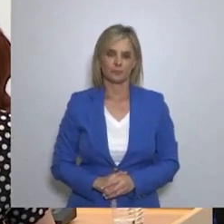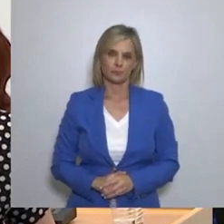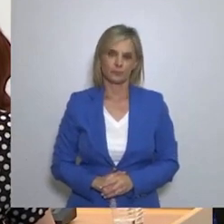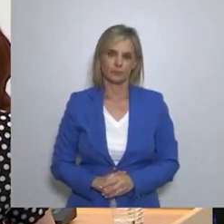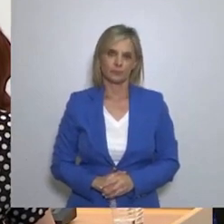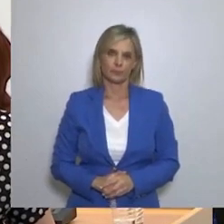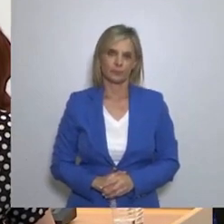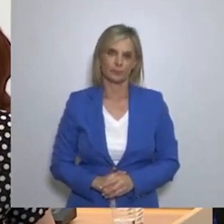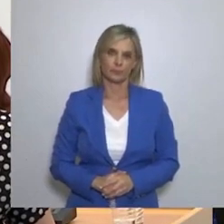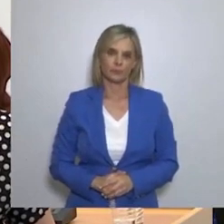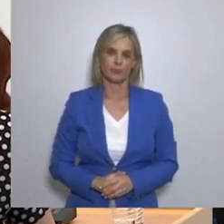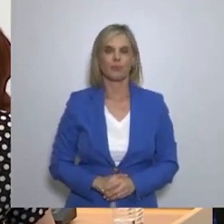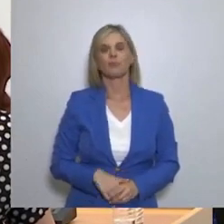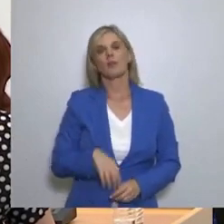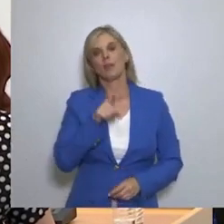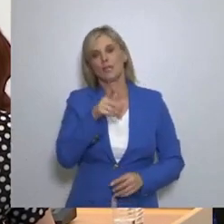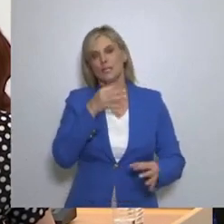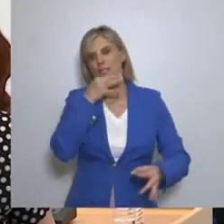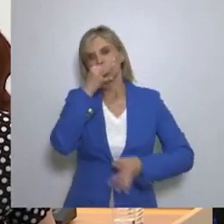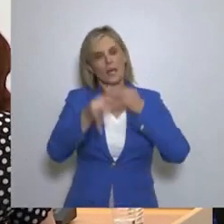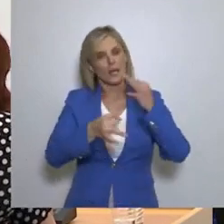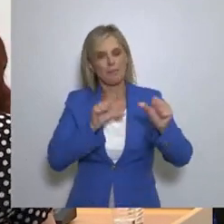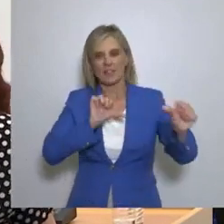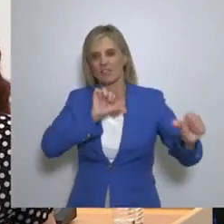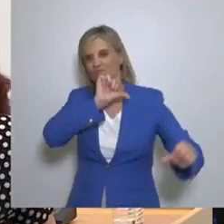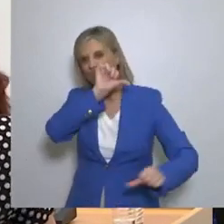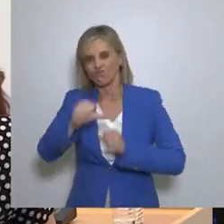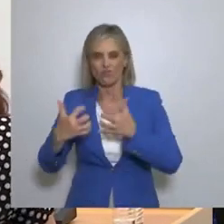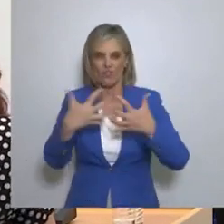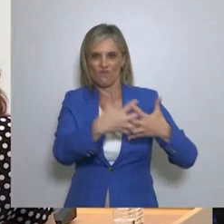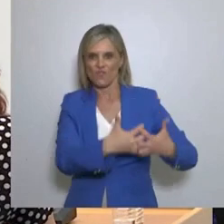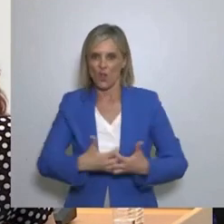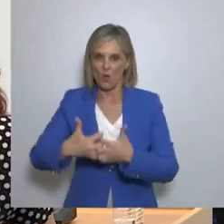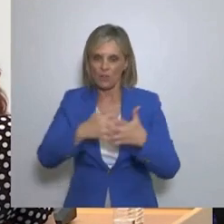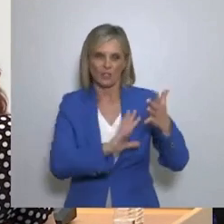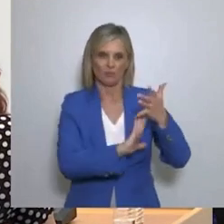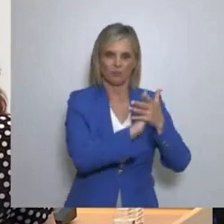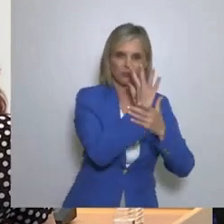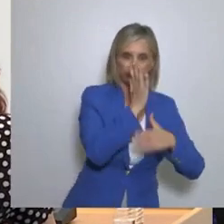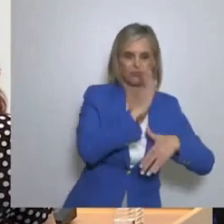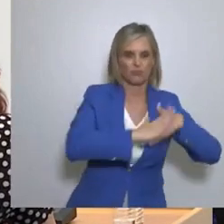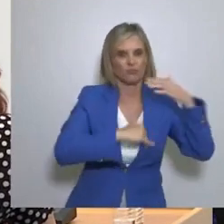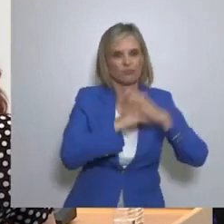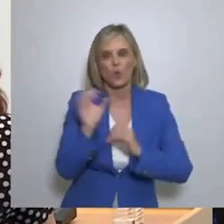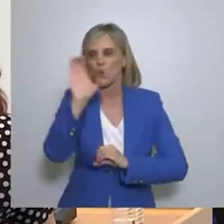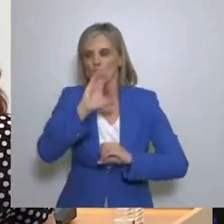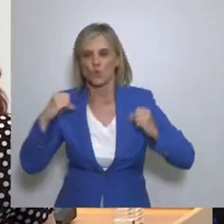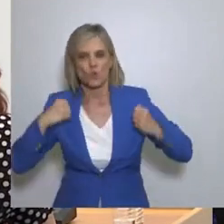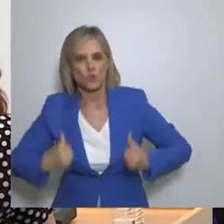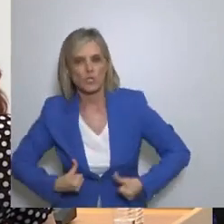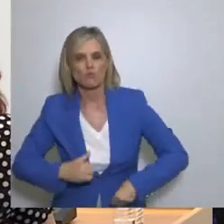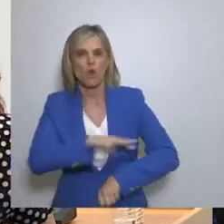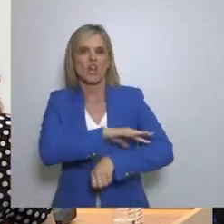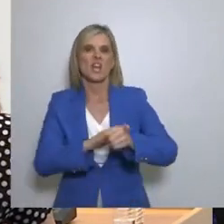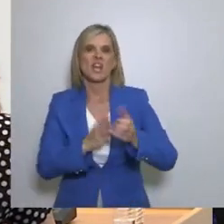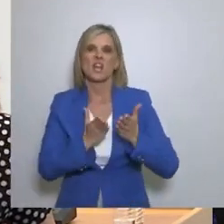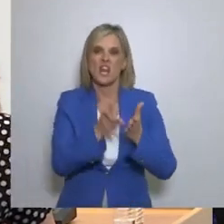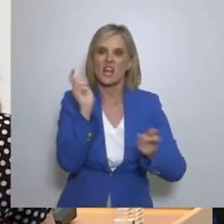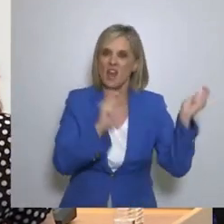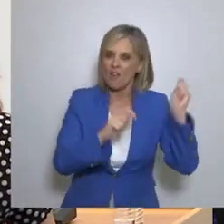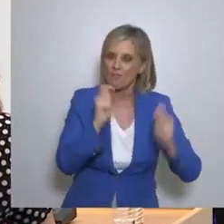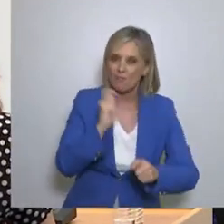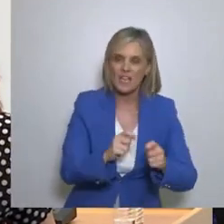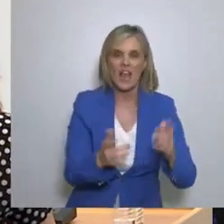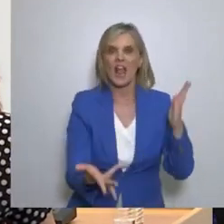Μιλάτε για ολική ανάπτυξη Στη βιομηχανία, βιοτεχνία Οικοτεχνία, τουρισμό, ναυτιλία Υψηλή